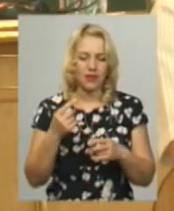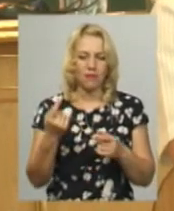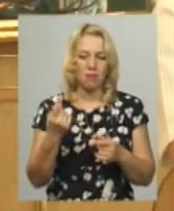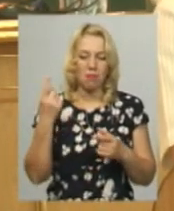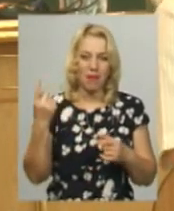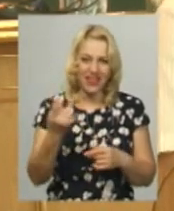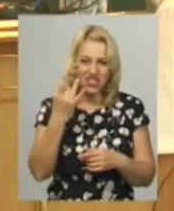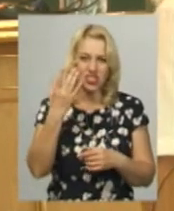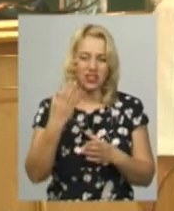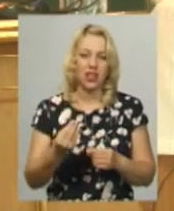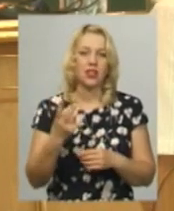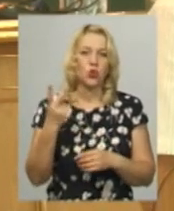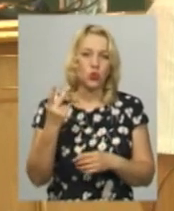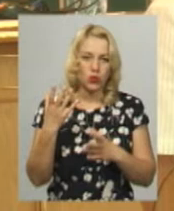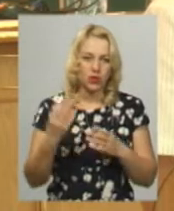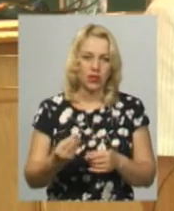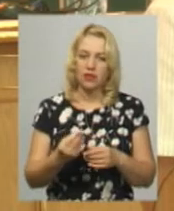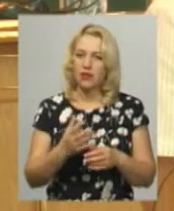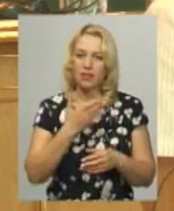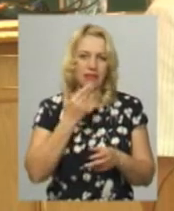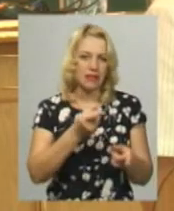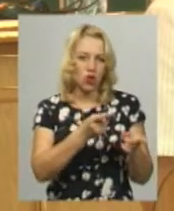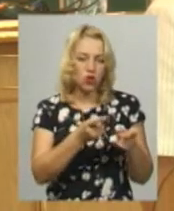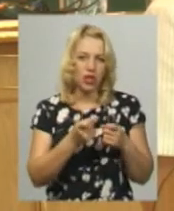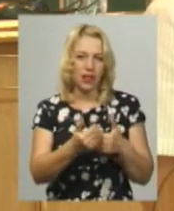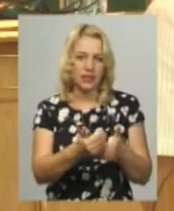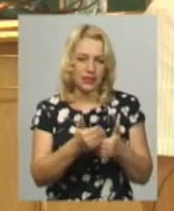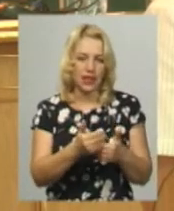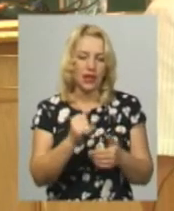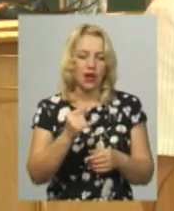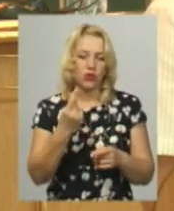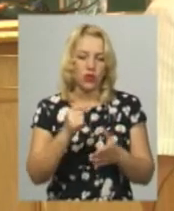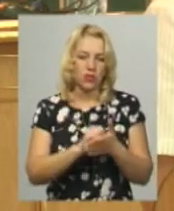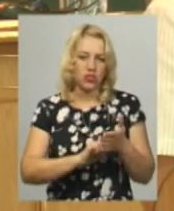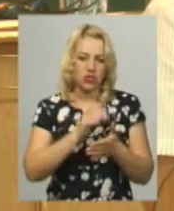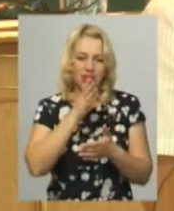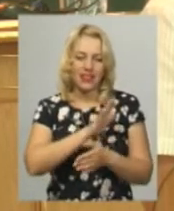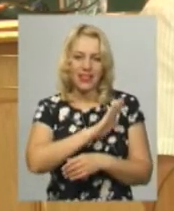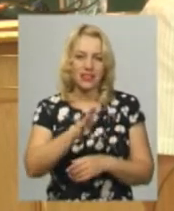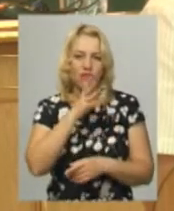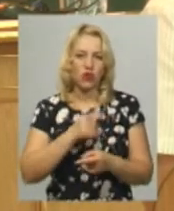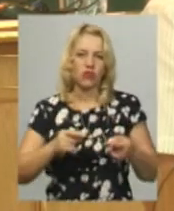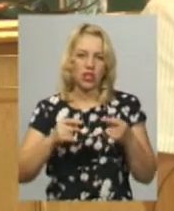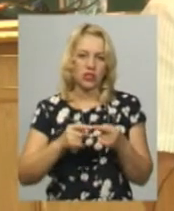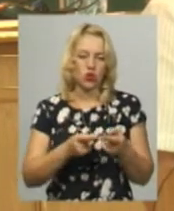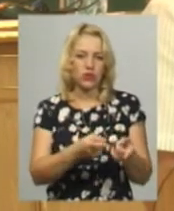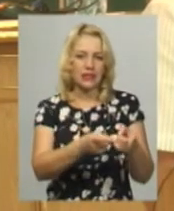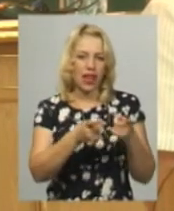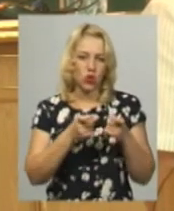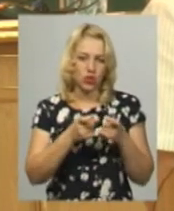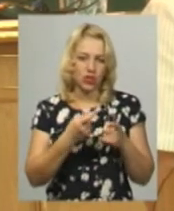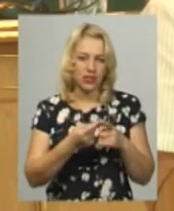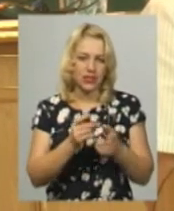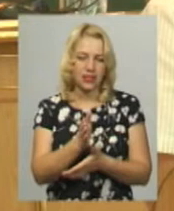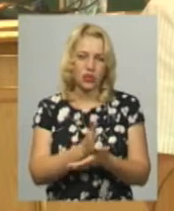сили комунальних служб практично не залучалися. Однією з причин несвоєчасного залучення комунальних служб